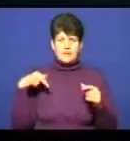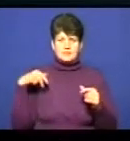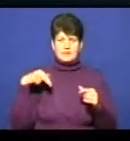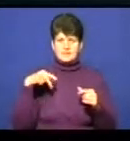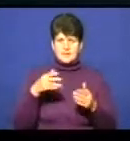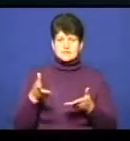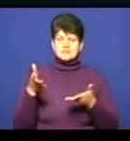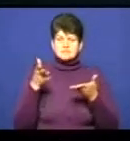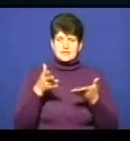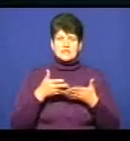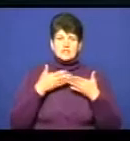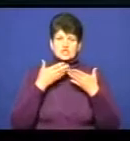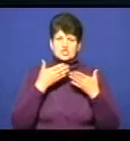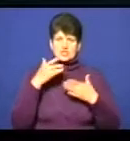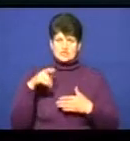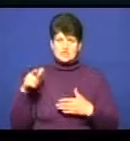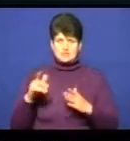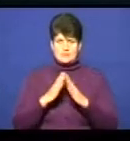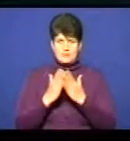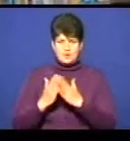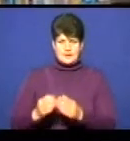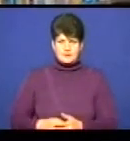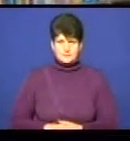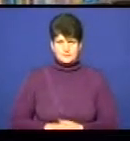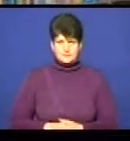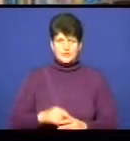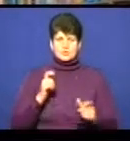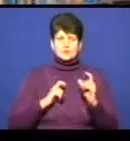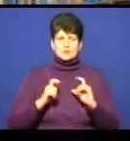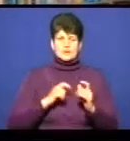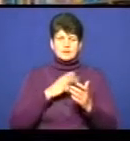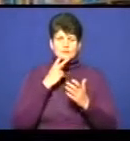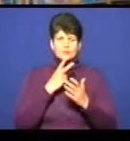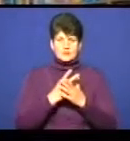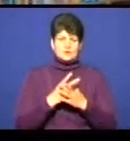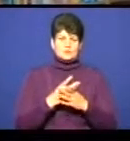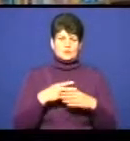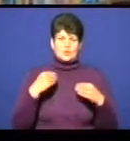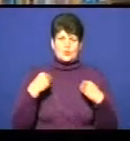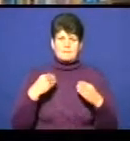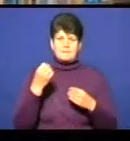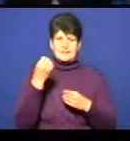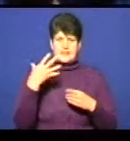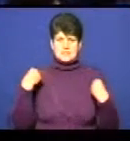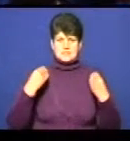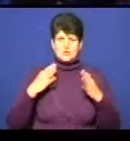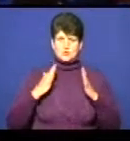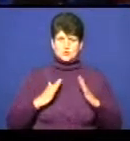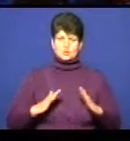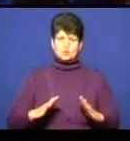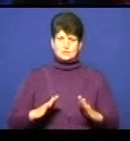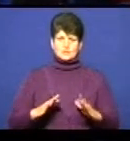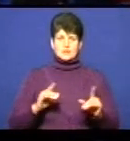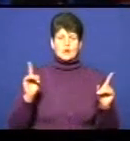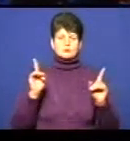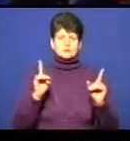бібліотеки. Детальніше у сюжеті – Богдана Боденчука. Студенти репрезентують трек-колекції, які налічують 15 суконь. Під музичний